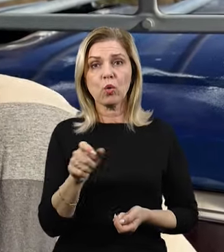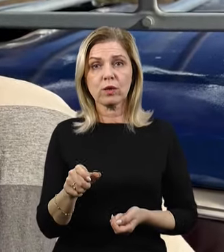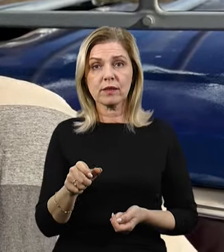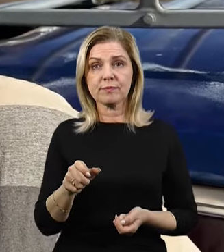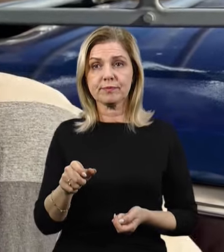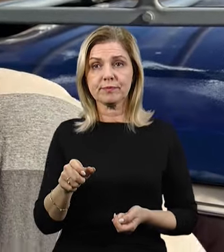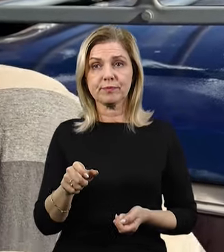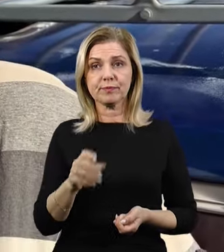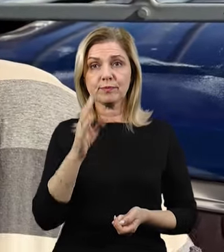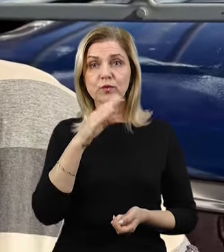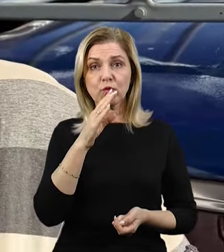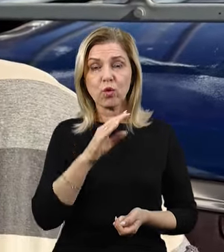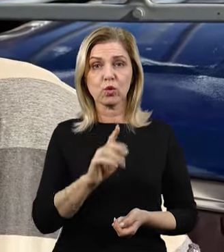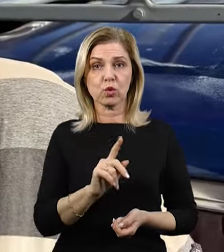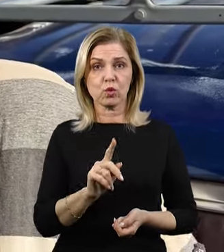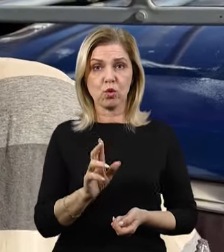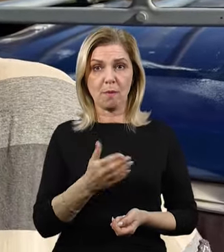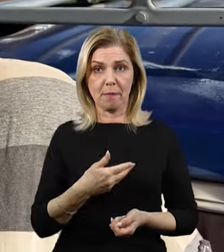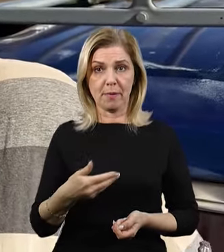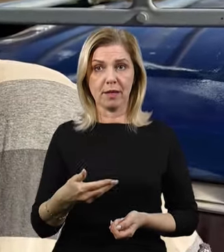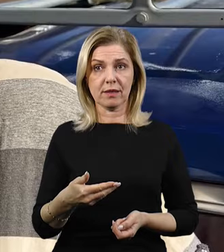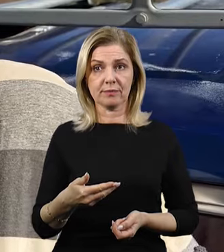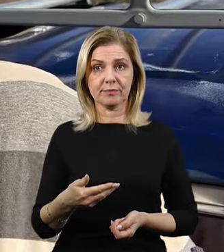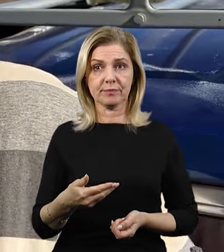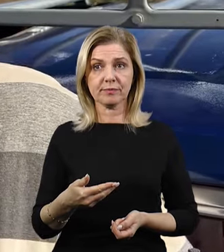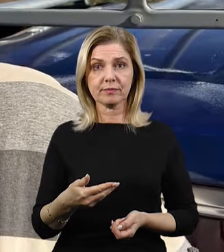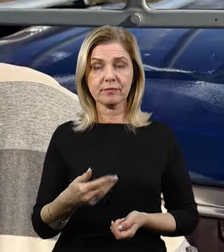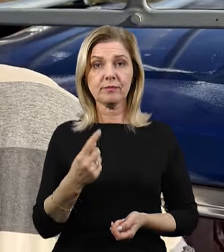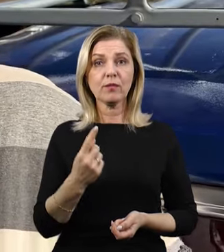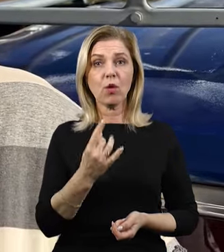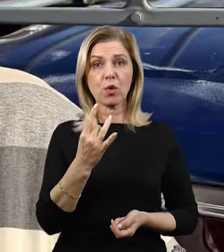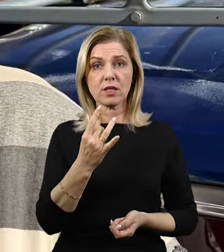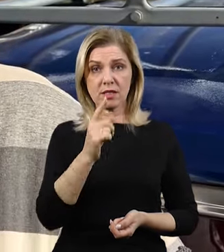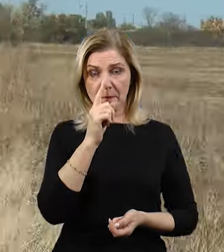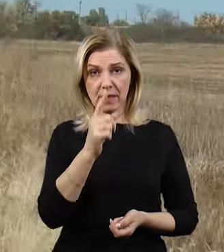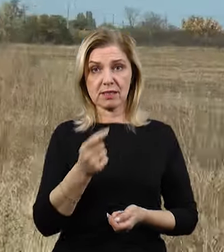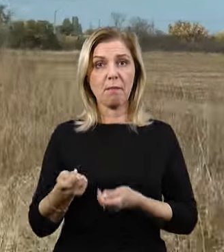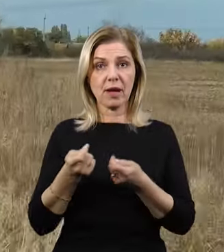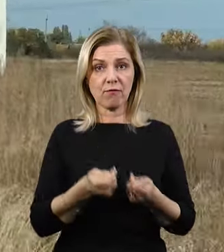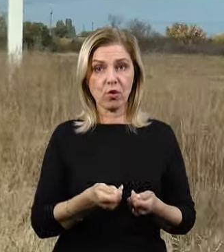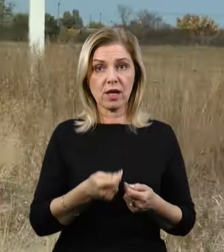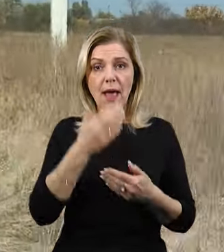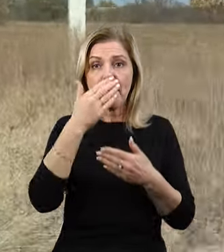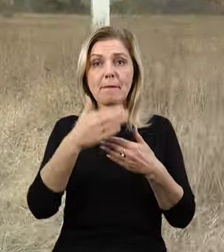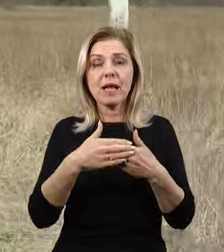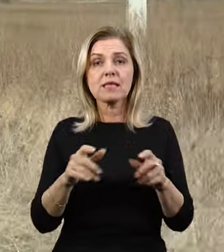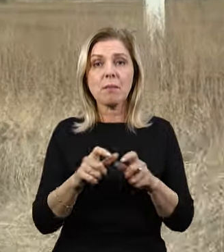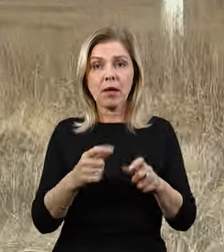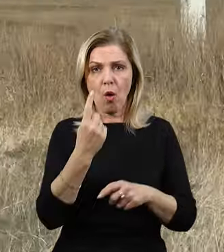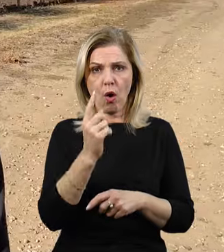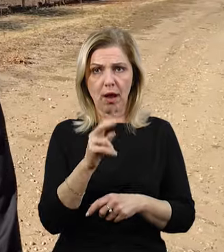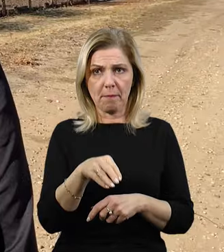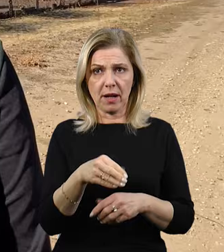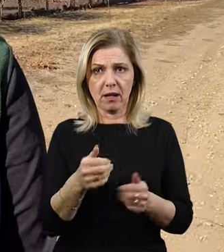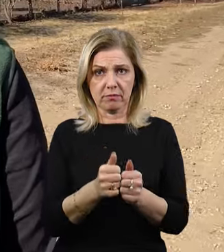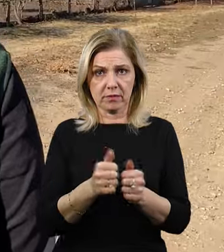воду, щоб ми раз в місяць привозять. Найближчий магазин в семи кілометрах від